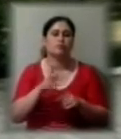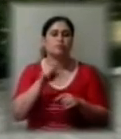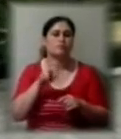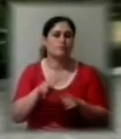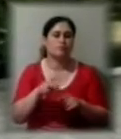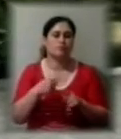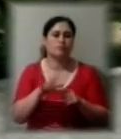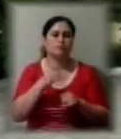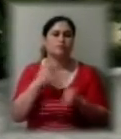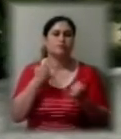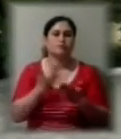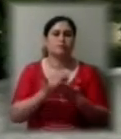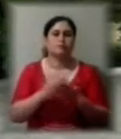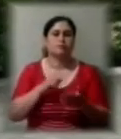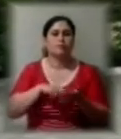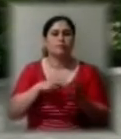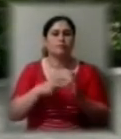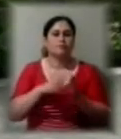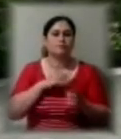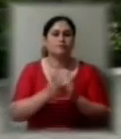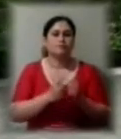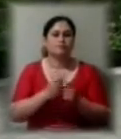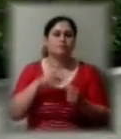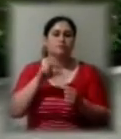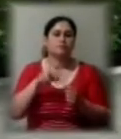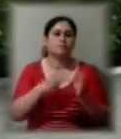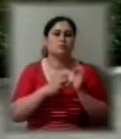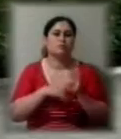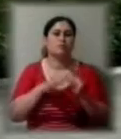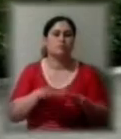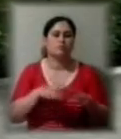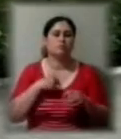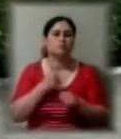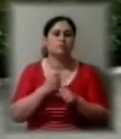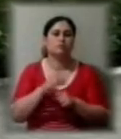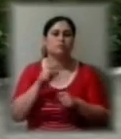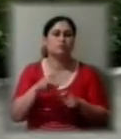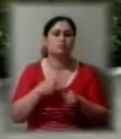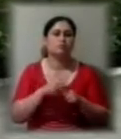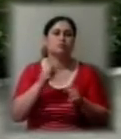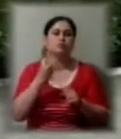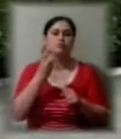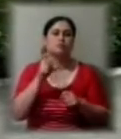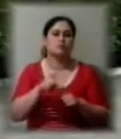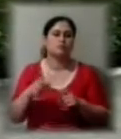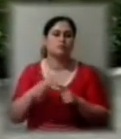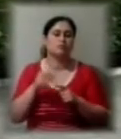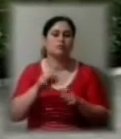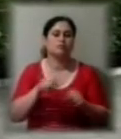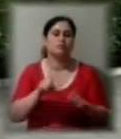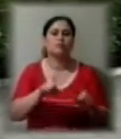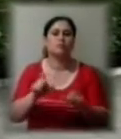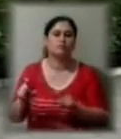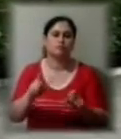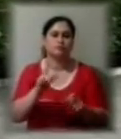наприклад, перепланували, наприклад, у нас в залі 700 місць. Ми сьогодні робимо, що там в залі може сидіти 300 людей, для того, щоб можна було посадити, якщо буде збережена